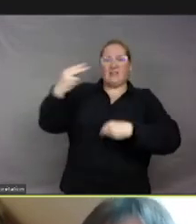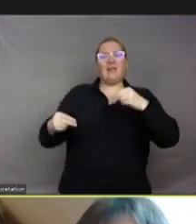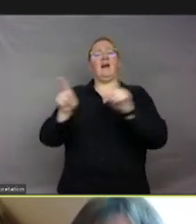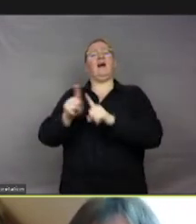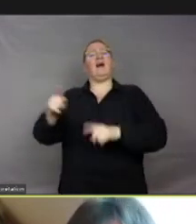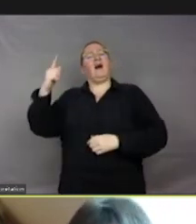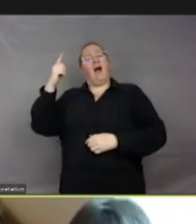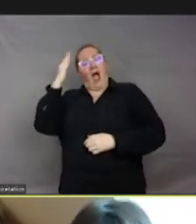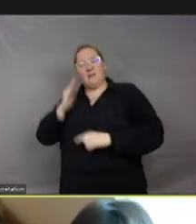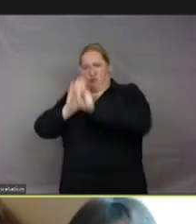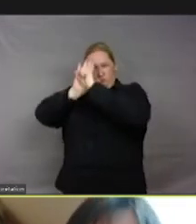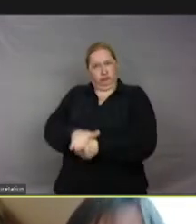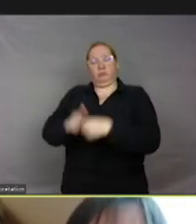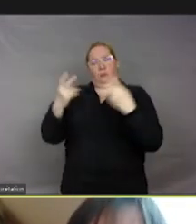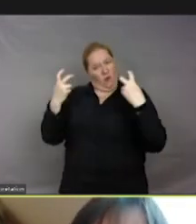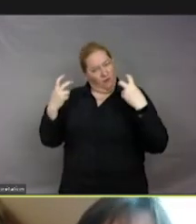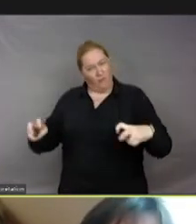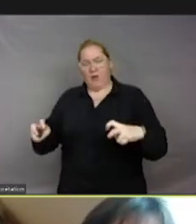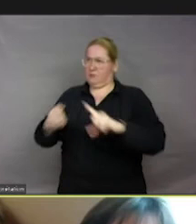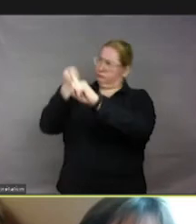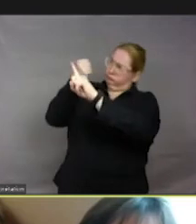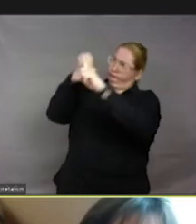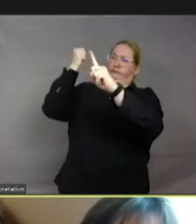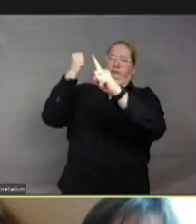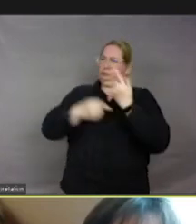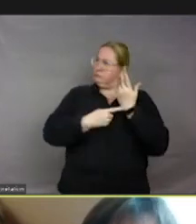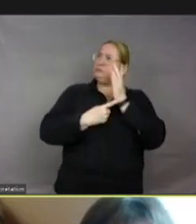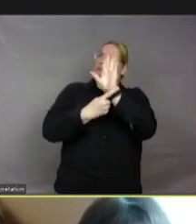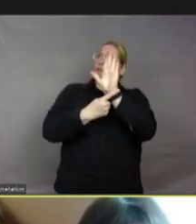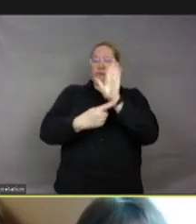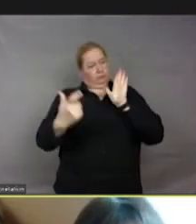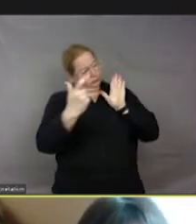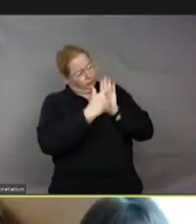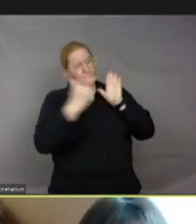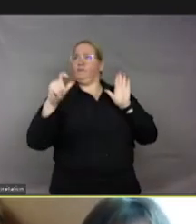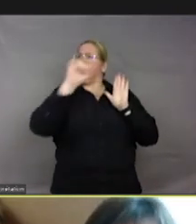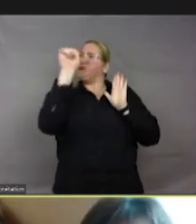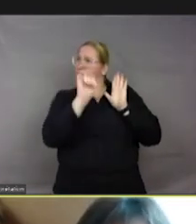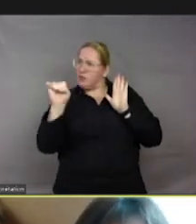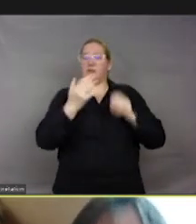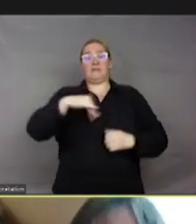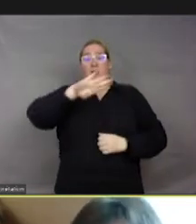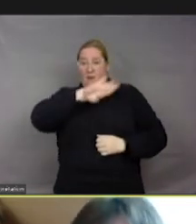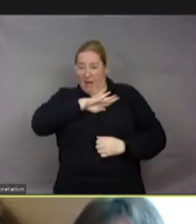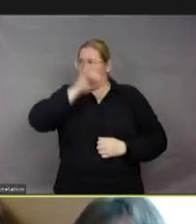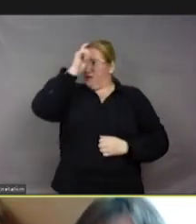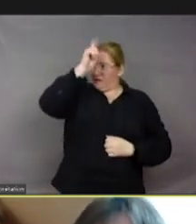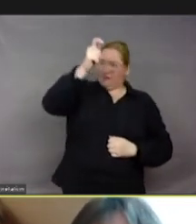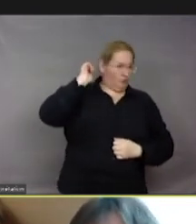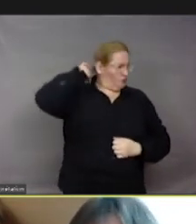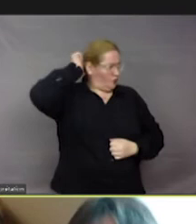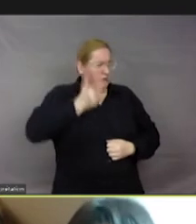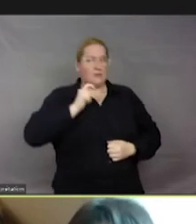général, où on met en avant l'aspect raison, raisonnement, cognition, conscience.